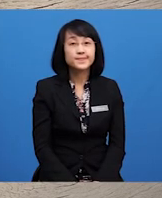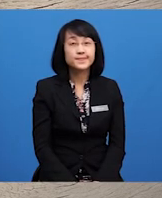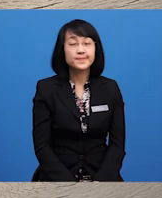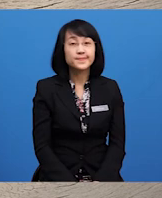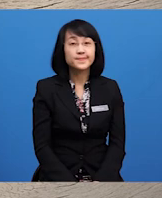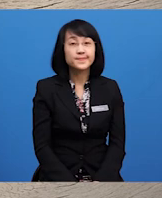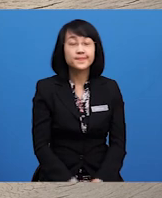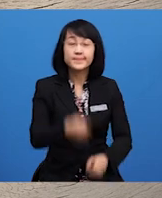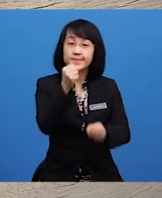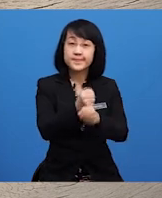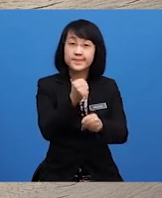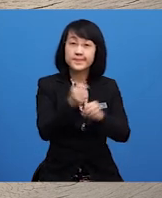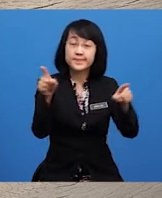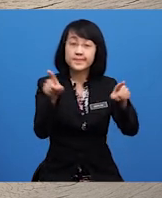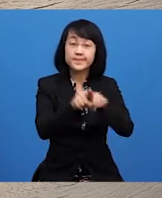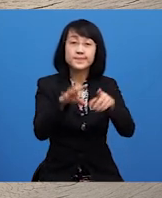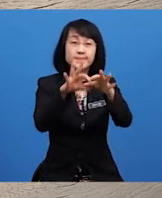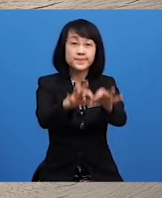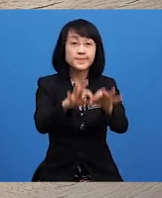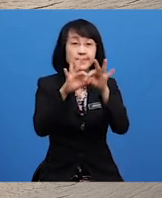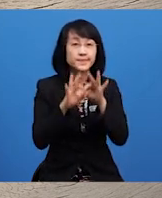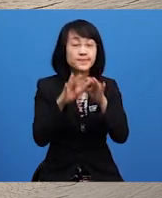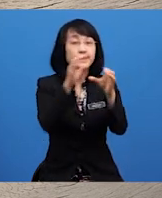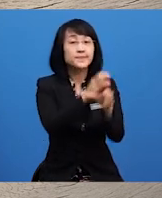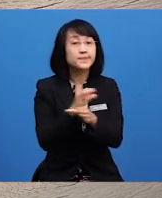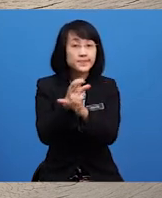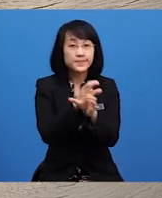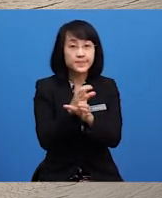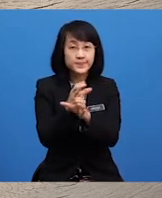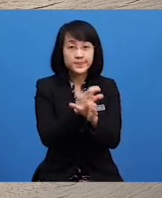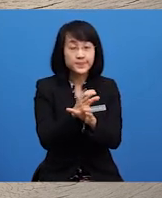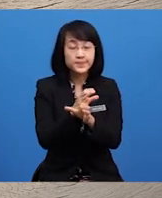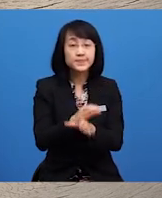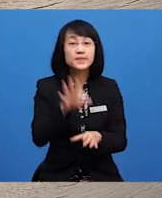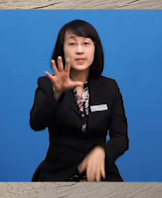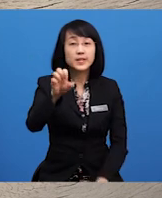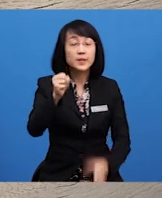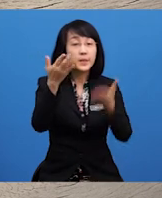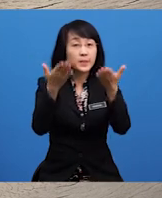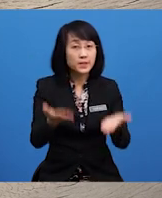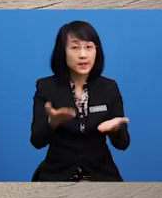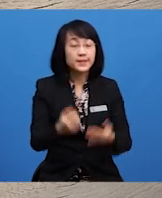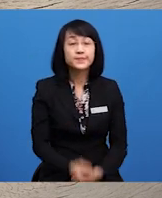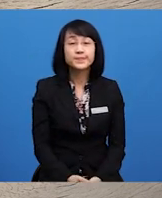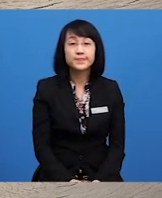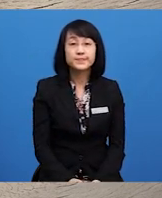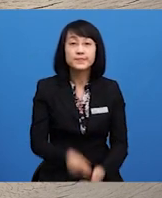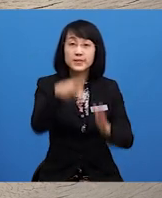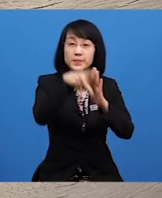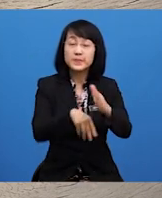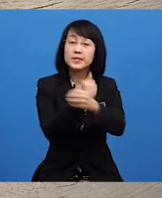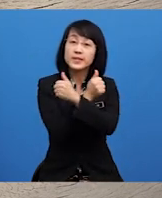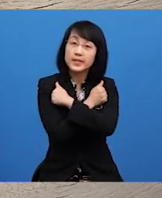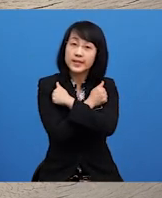Bekerjasama Perihatin atau mengambil berat Penyayang